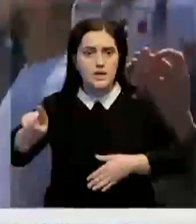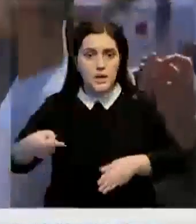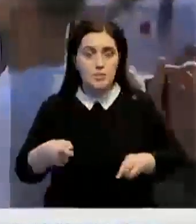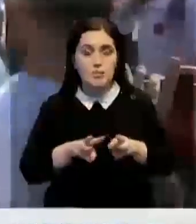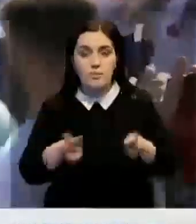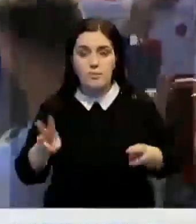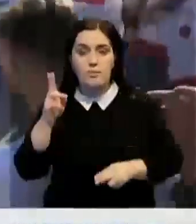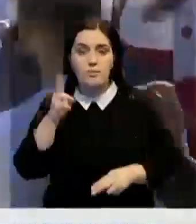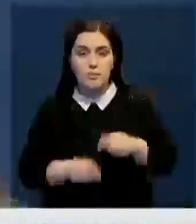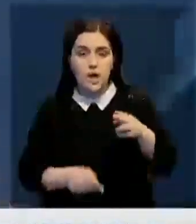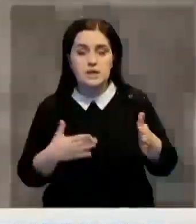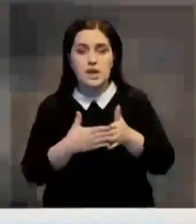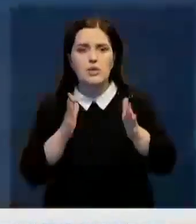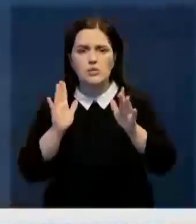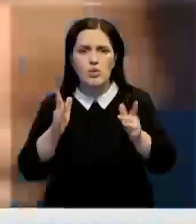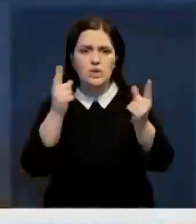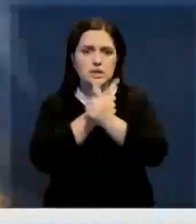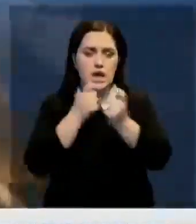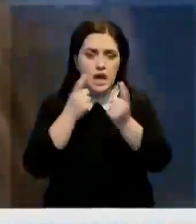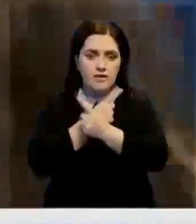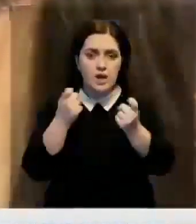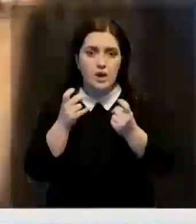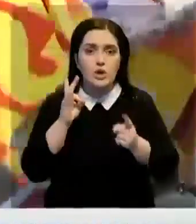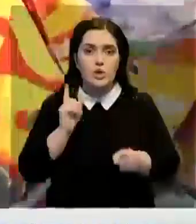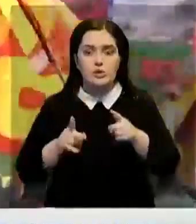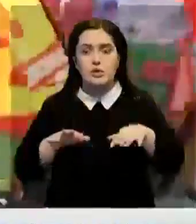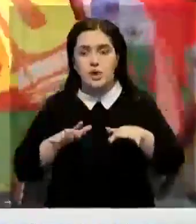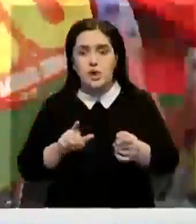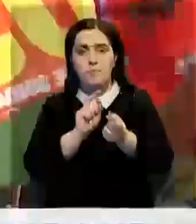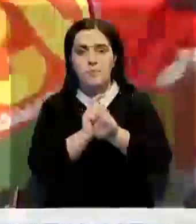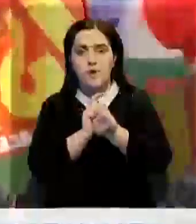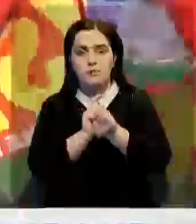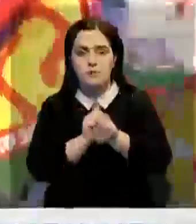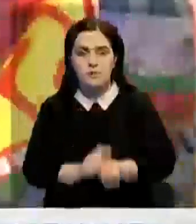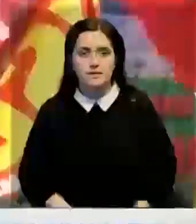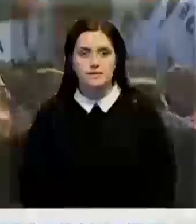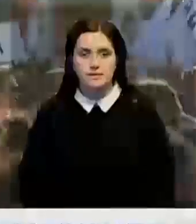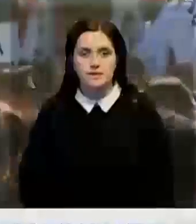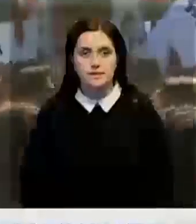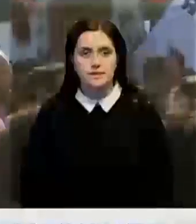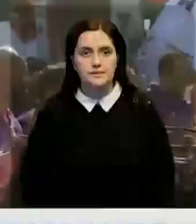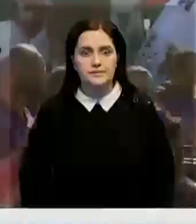перестать ограничиваться только громкими заявлениями, а действовать в борьбе с экологическими угрозами.